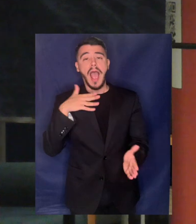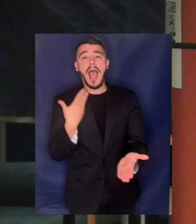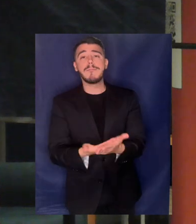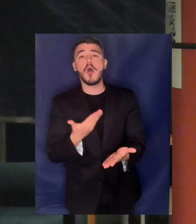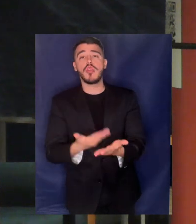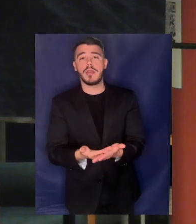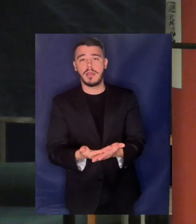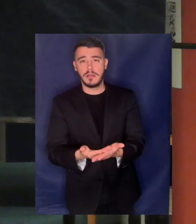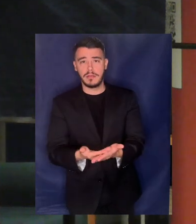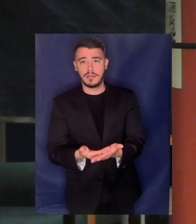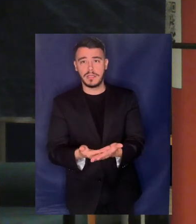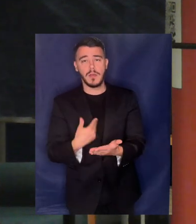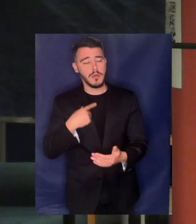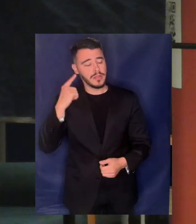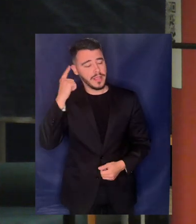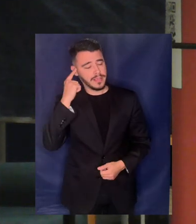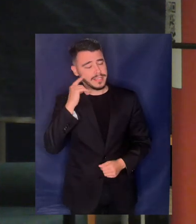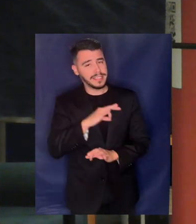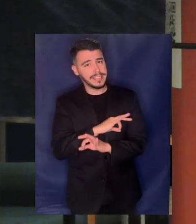νομίζω ότι με νιώθουν